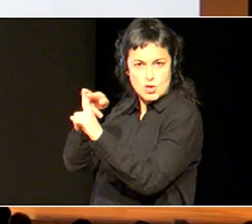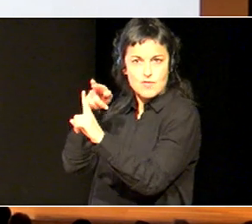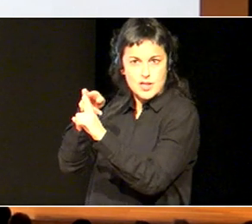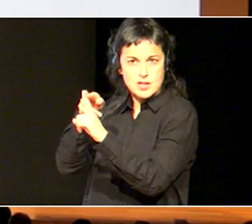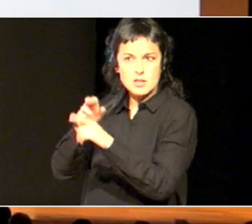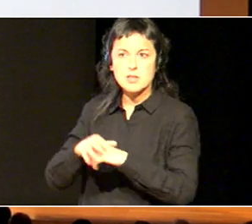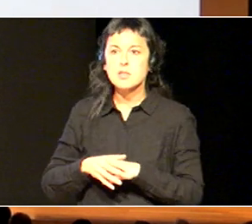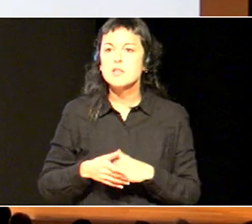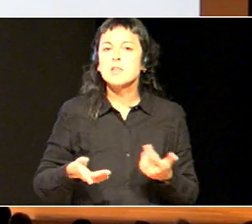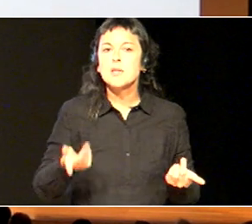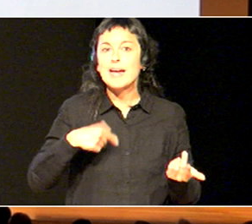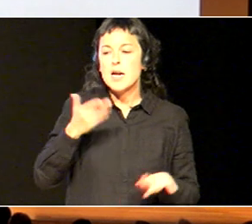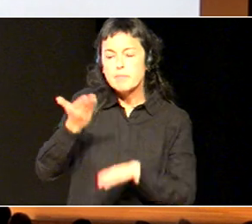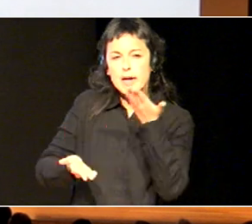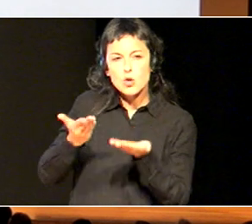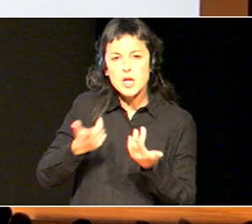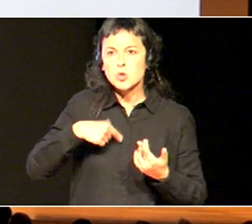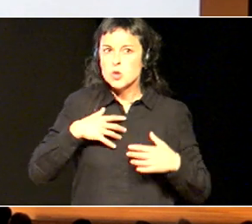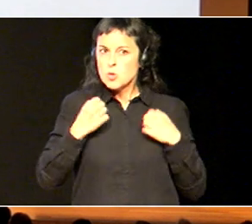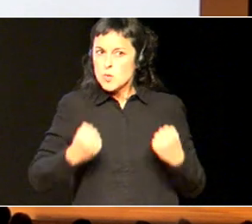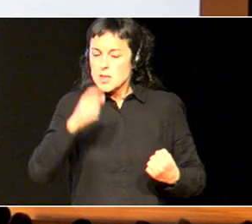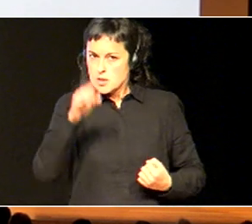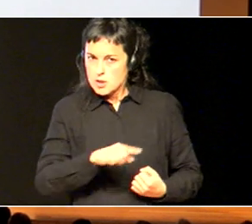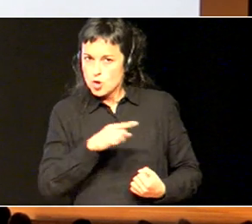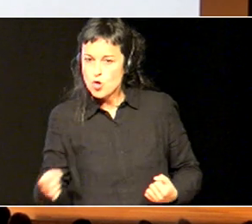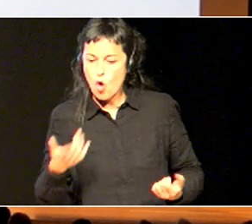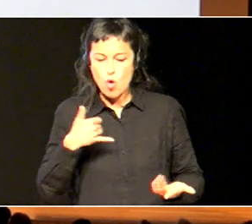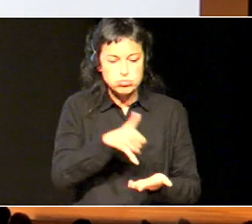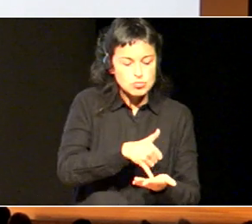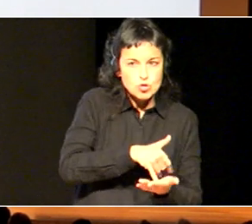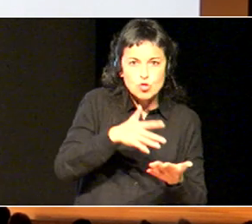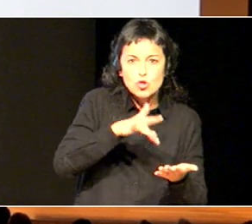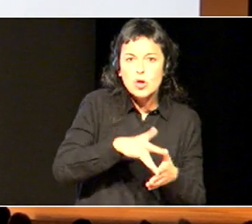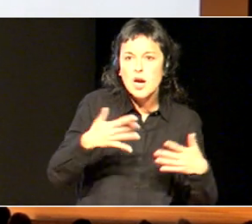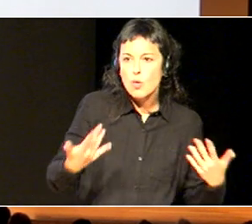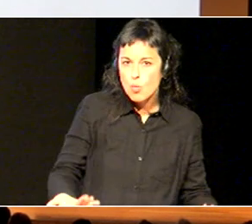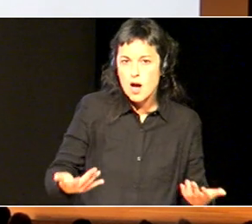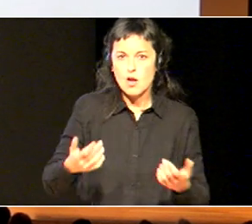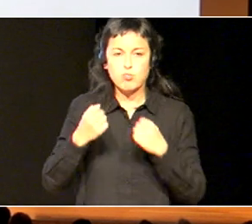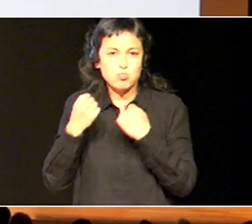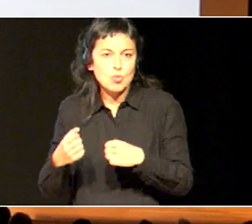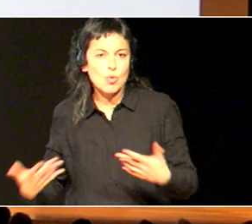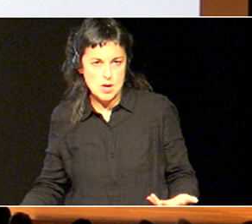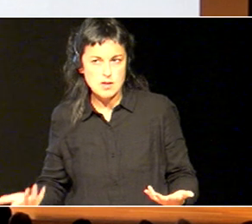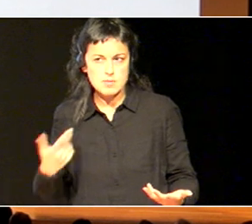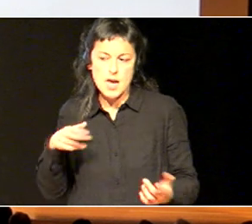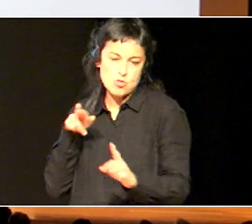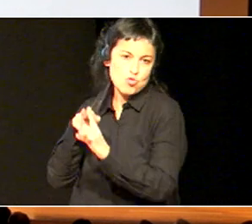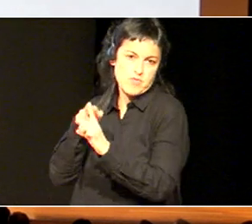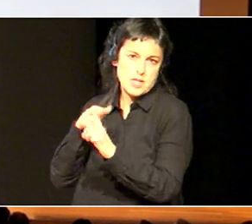indarra dauzkagu, indarra dauzkagu, zenolako, hauleziak, eta, horretan, ere, egon gara ez.